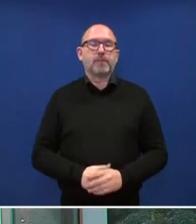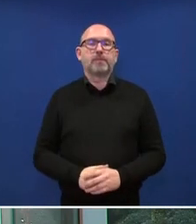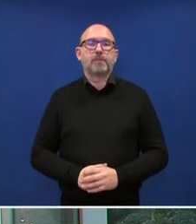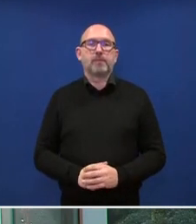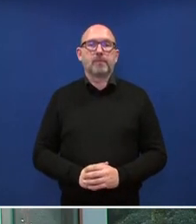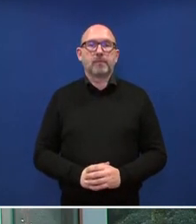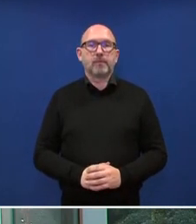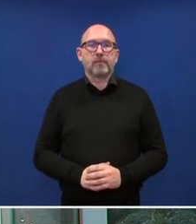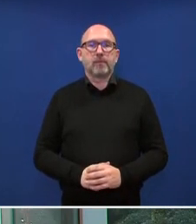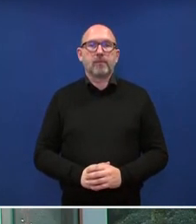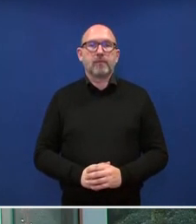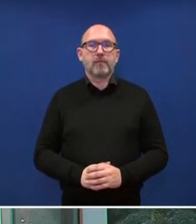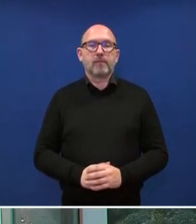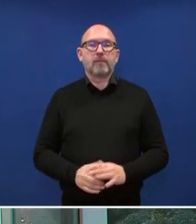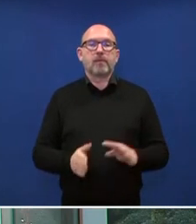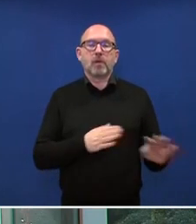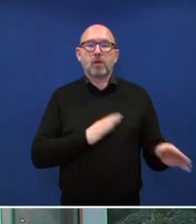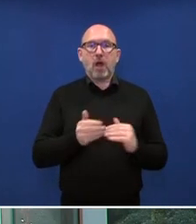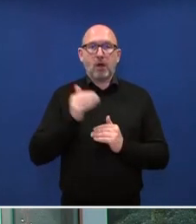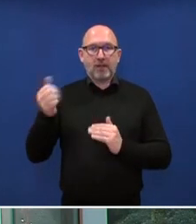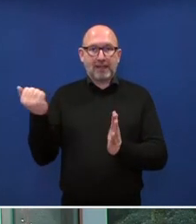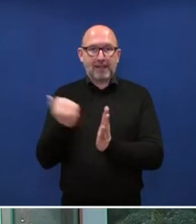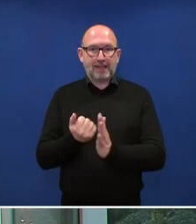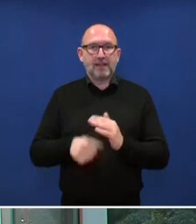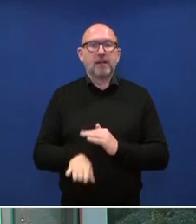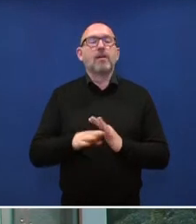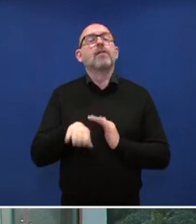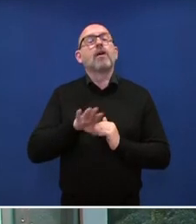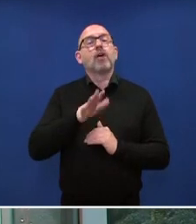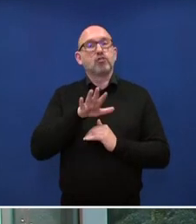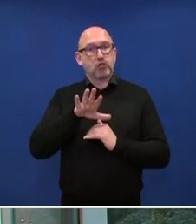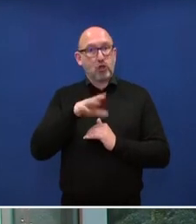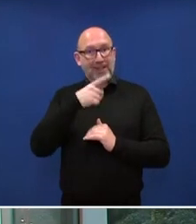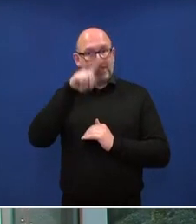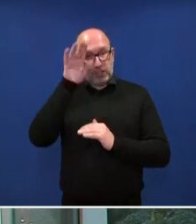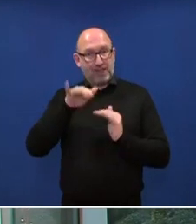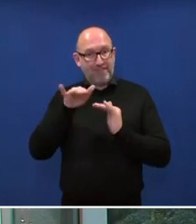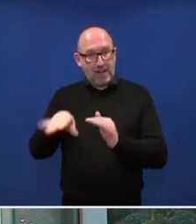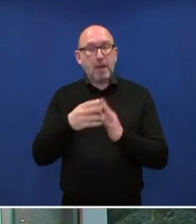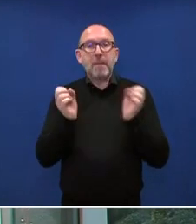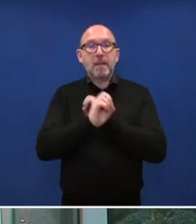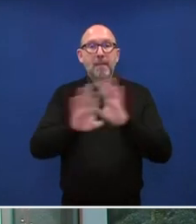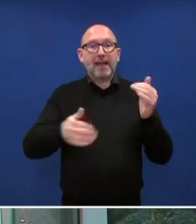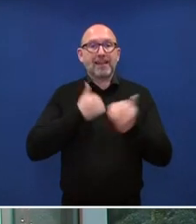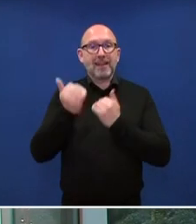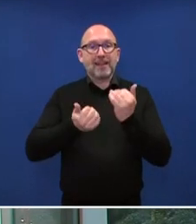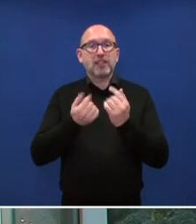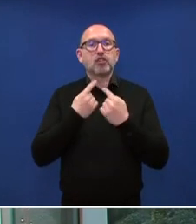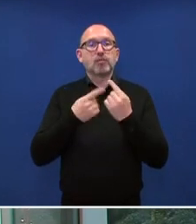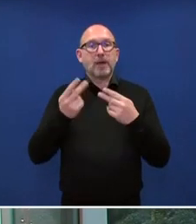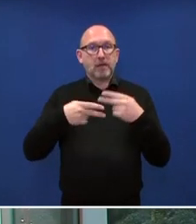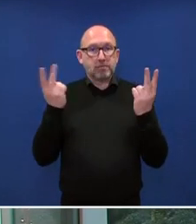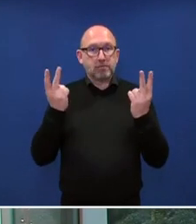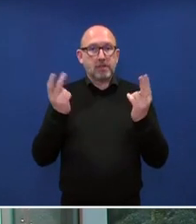Dann noch eine Frage ans Auswärtige Amt. Anila Schuka, Deutsche Welle. Laut Medienberichten wurde die Entscheidung für die Eröffnung der Gespräche der EU mit